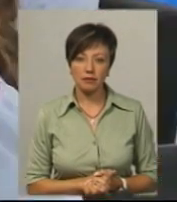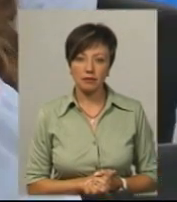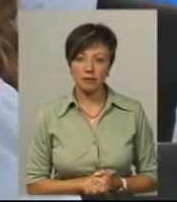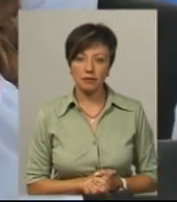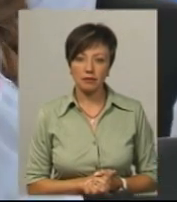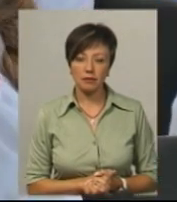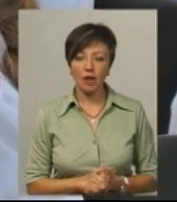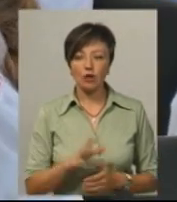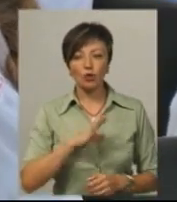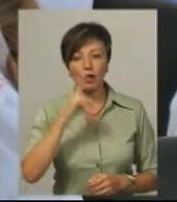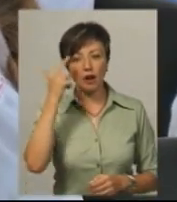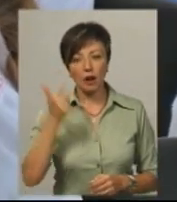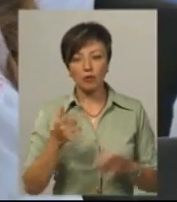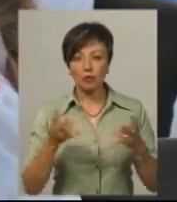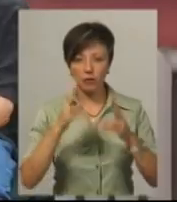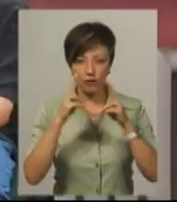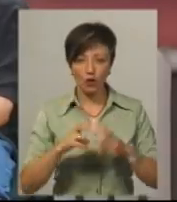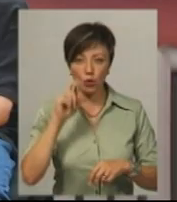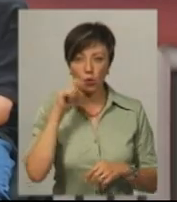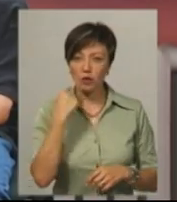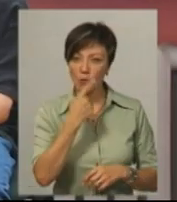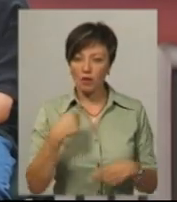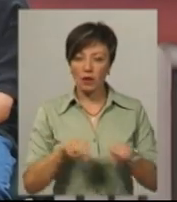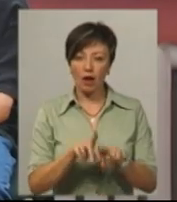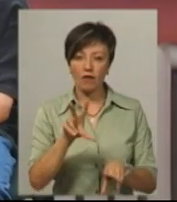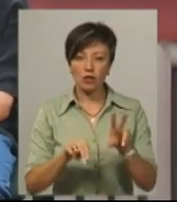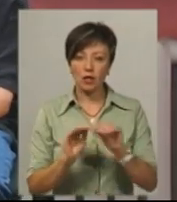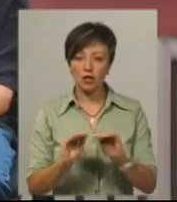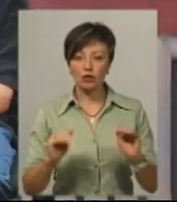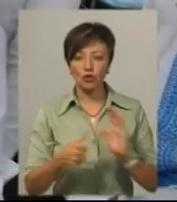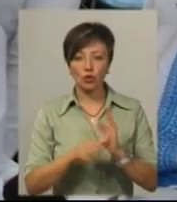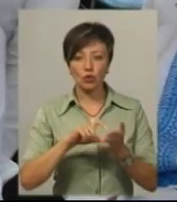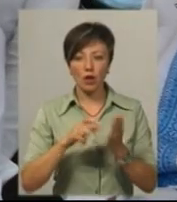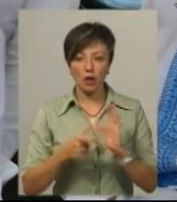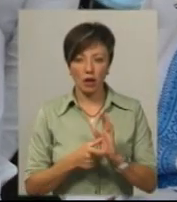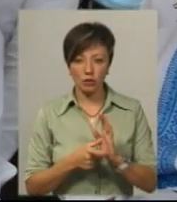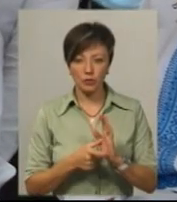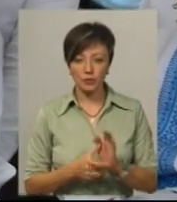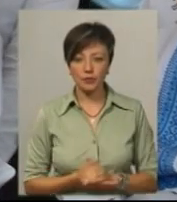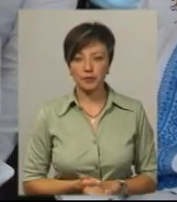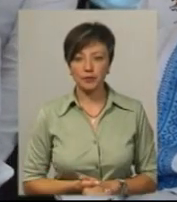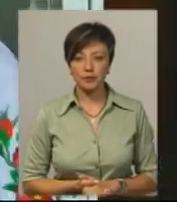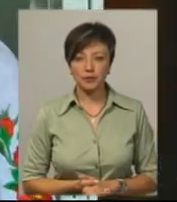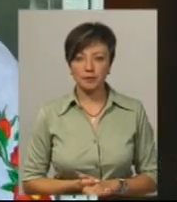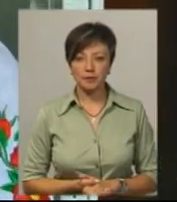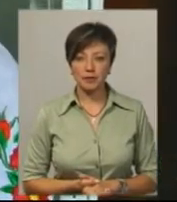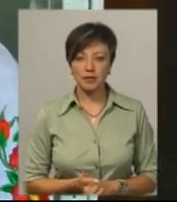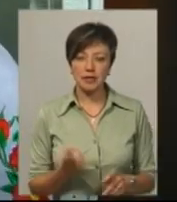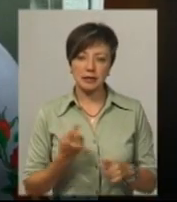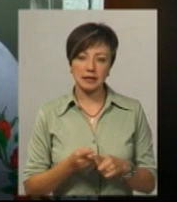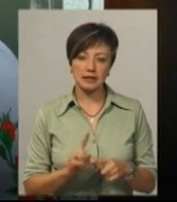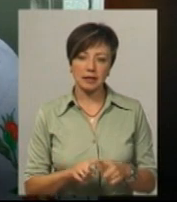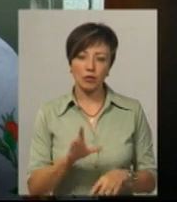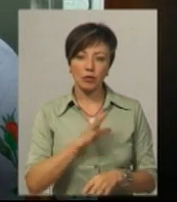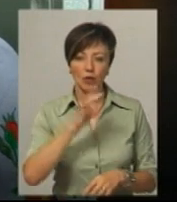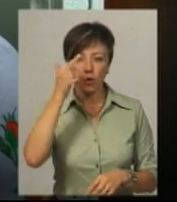Щоб бути грамотним, потрібно вивчати українську мову. Так вважають учні шостого класу Маргарита Мокра та Арсен Зелінецький. Це бути